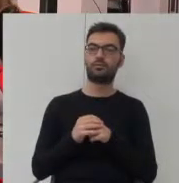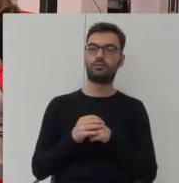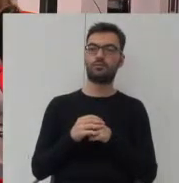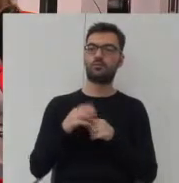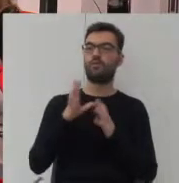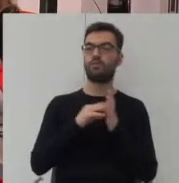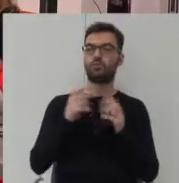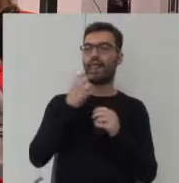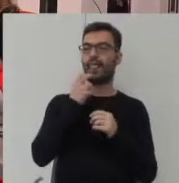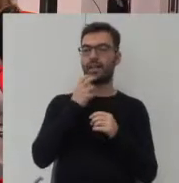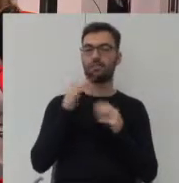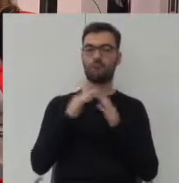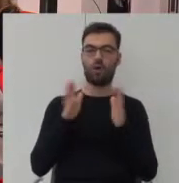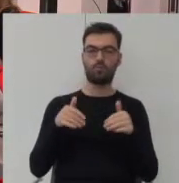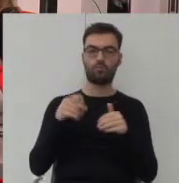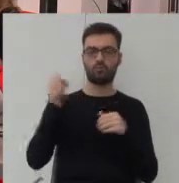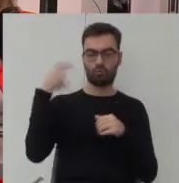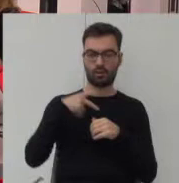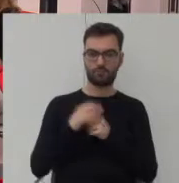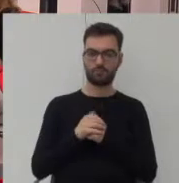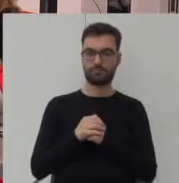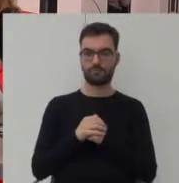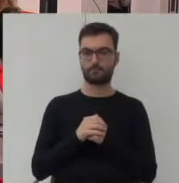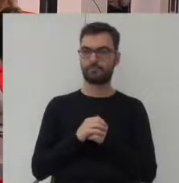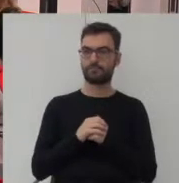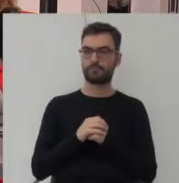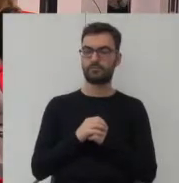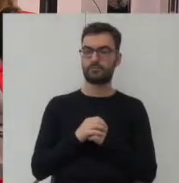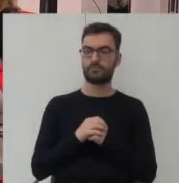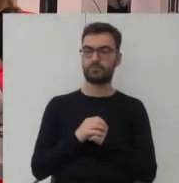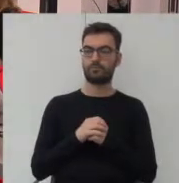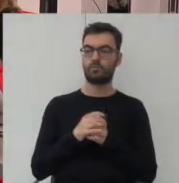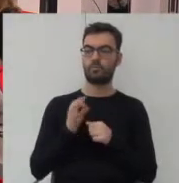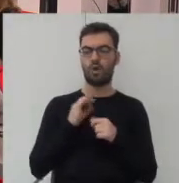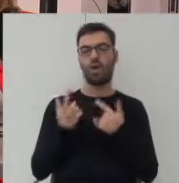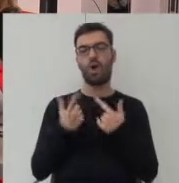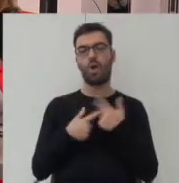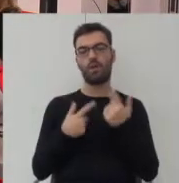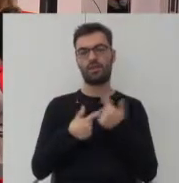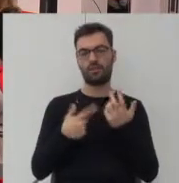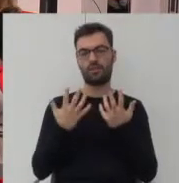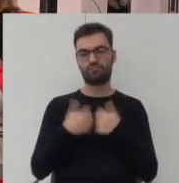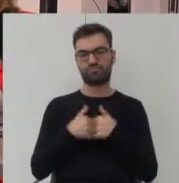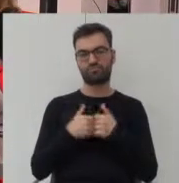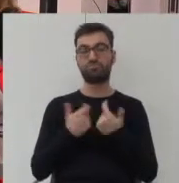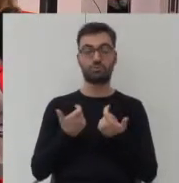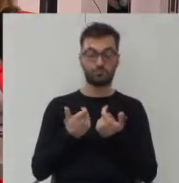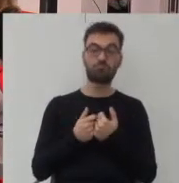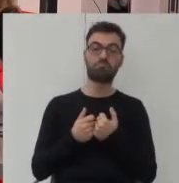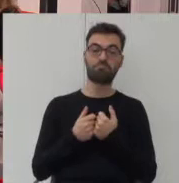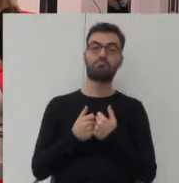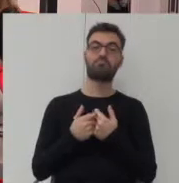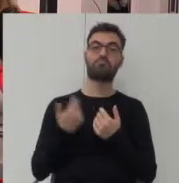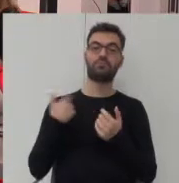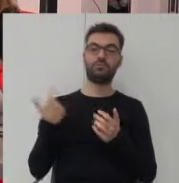Domu Słonecznego. I jak z tych normów wynikało, że to było